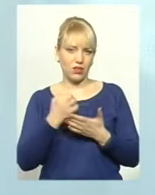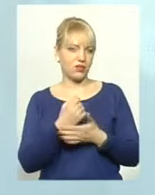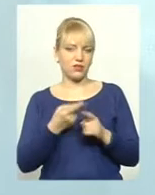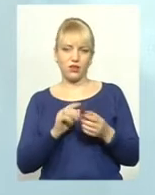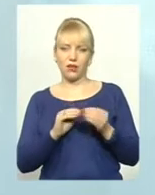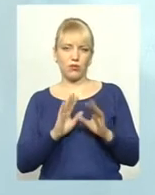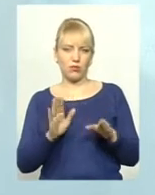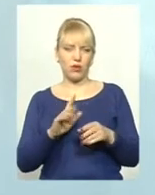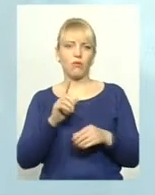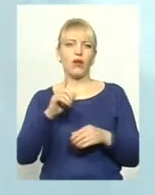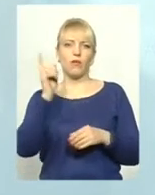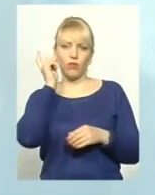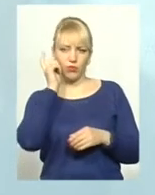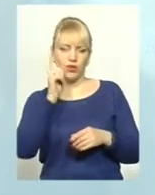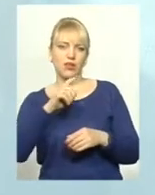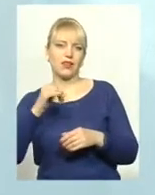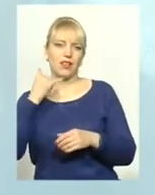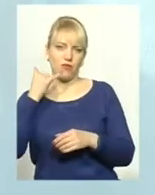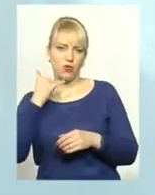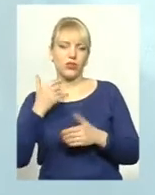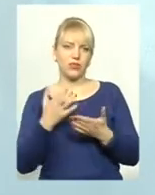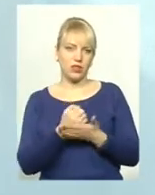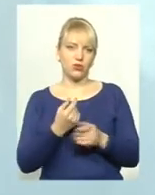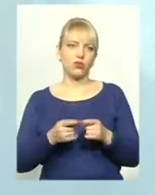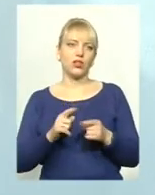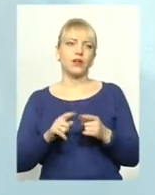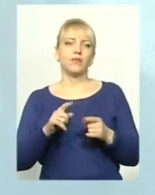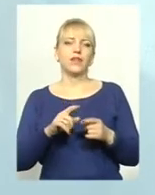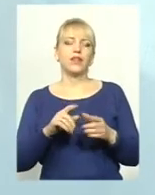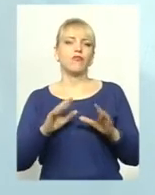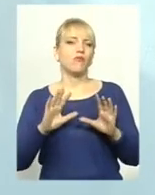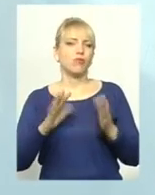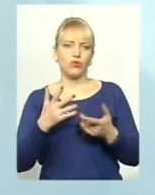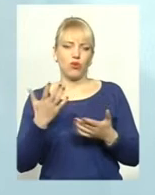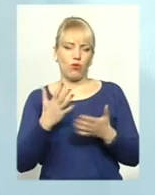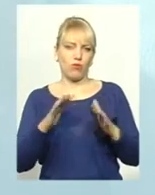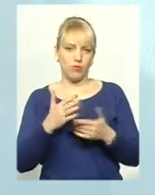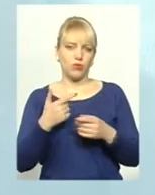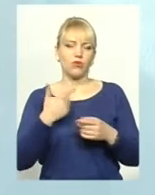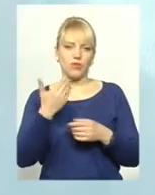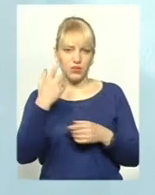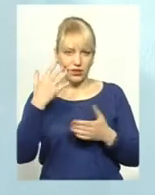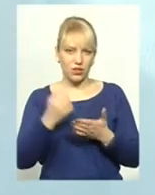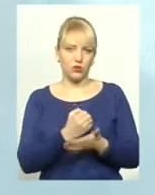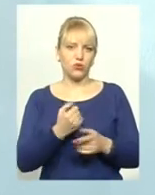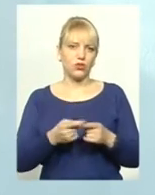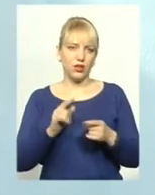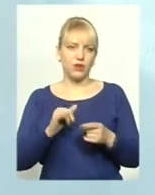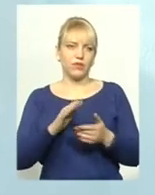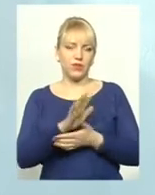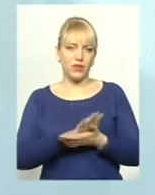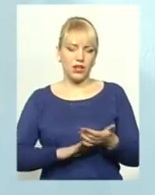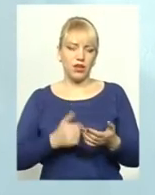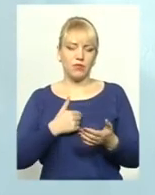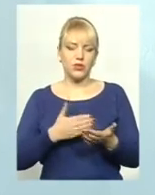нададуть. Але у екстрених випадках не чекайте, будь ласка, одразу вже визивайте 102, і поліція далі вже дій, скоординуємо з нами,